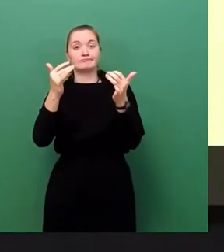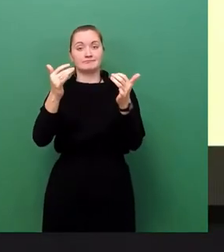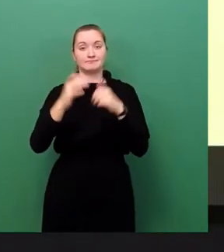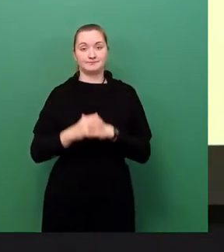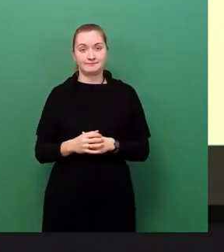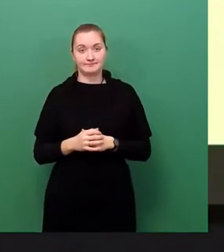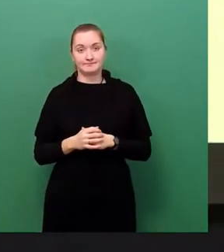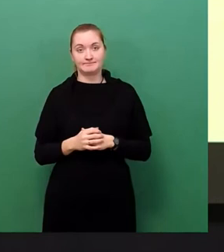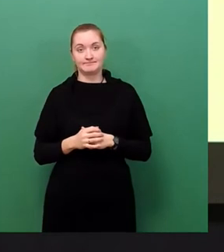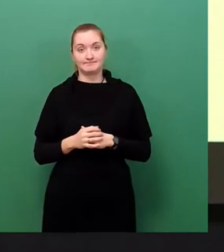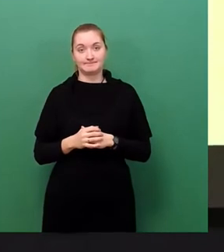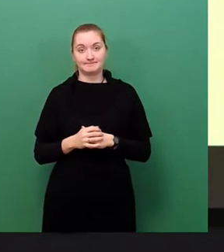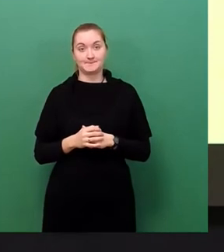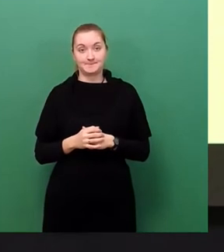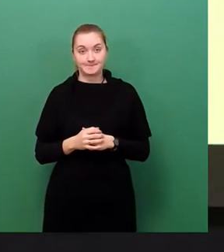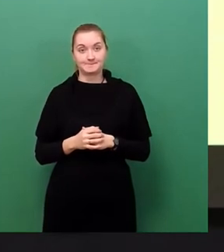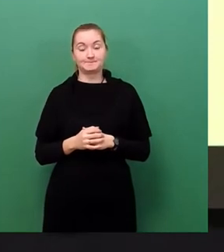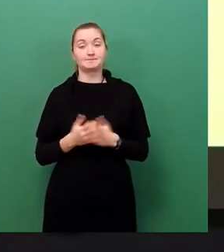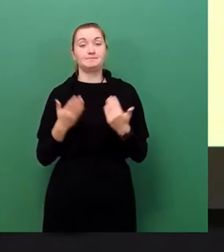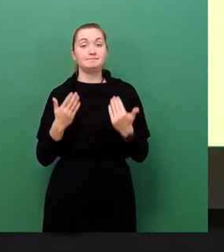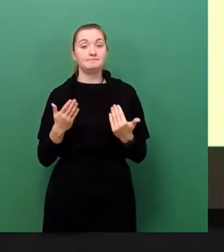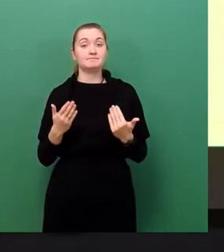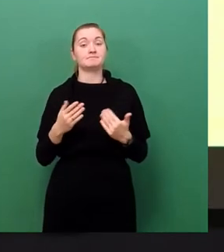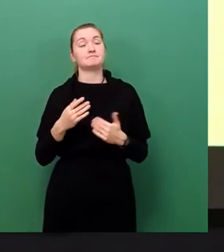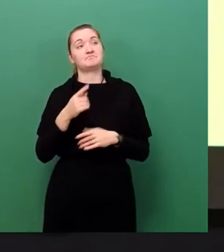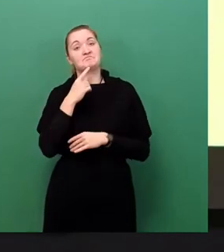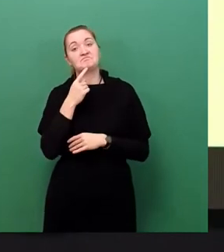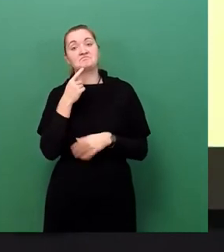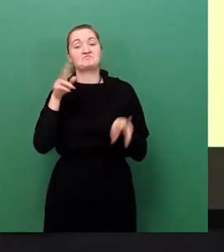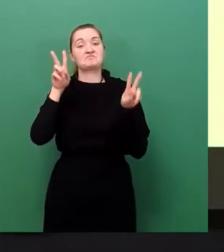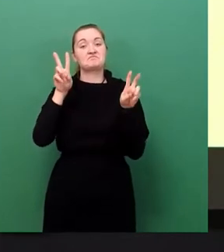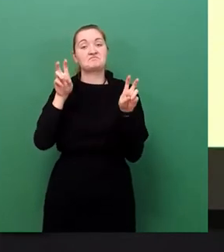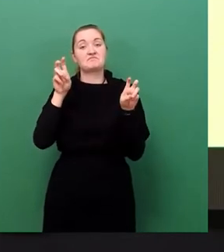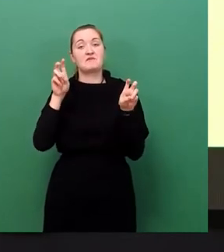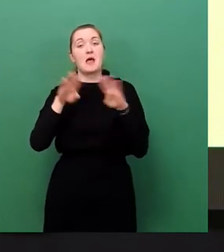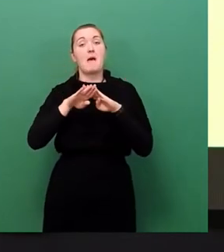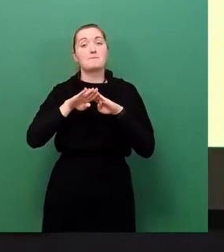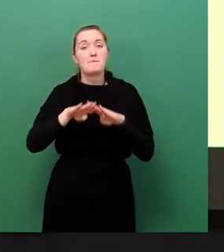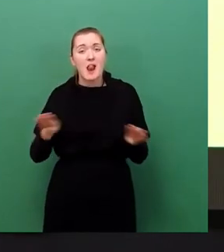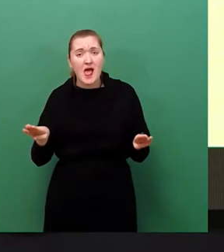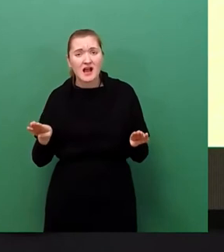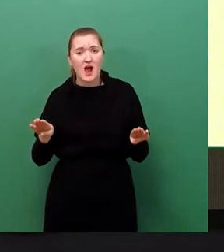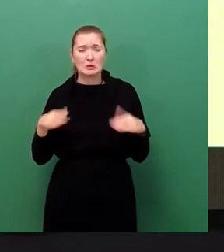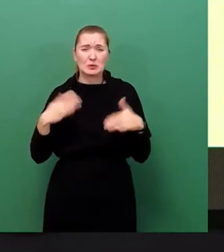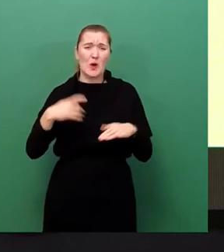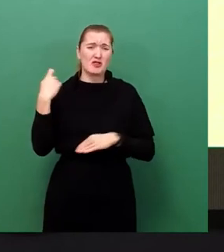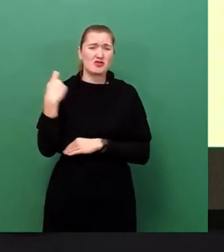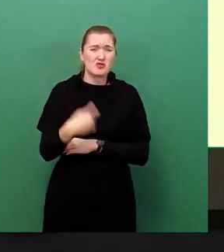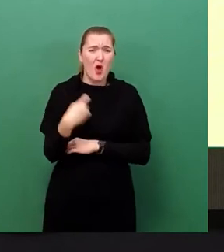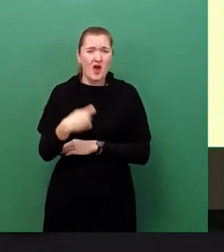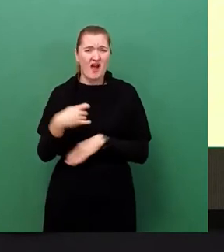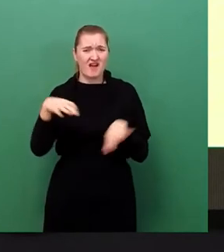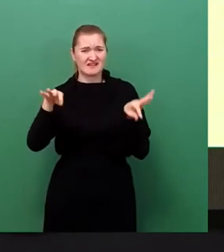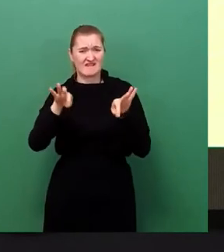Stream. Unbenommen, ein Blackout ist teuer, ein Blackout ist gefährlich und ein Blackout